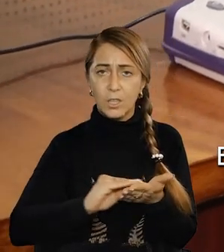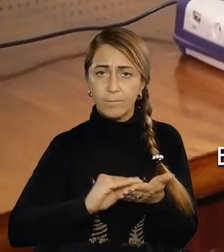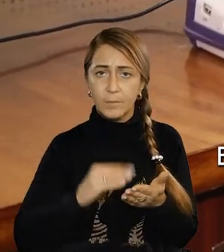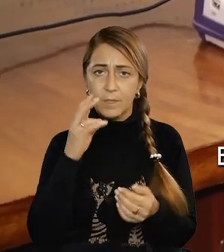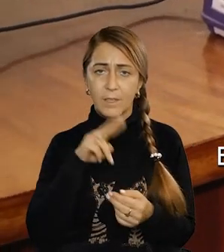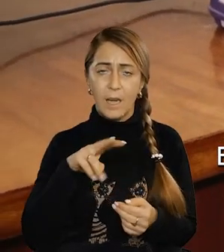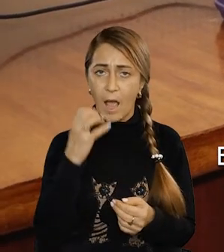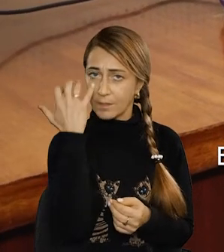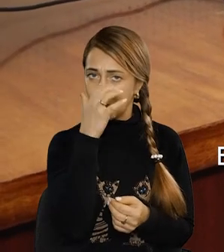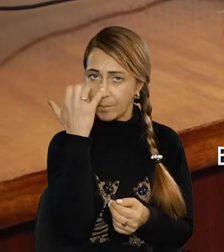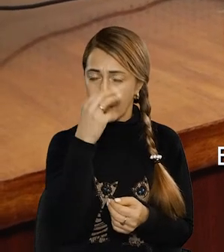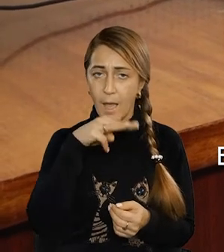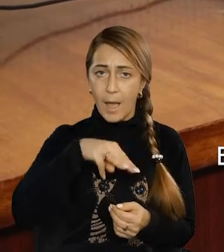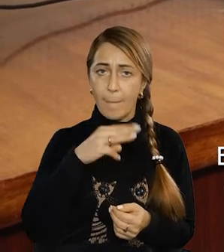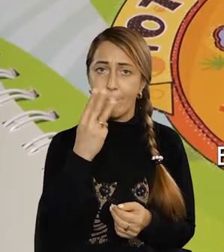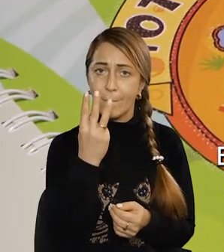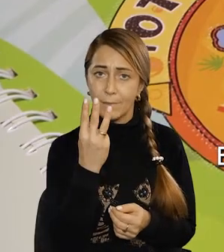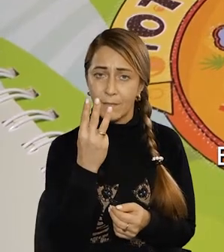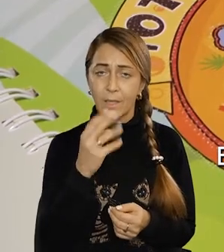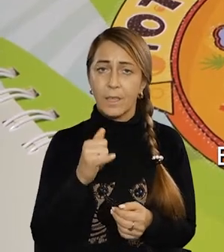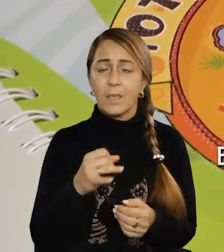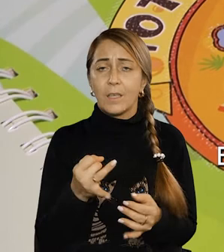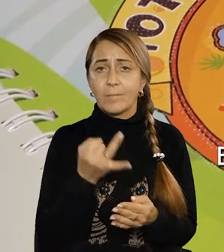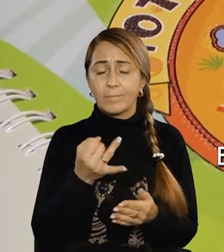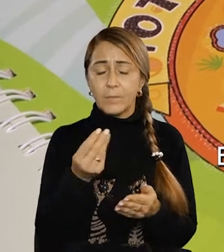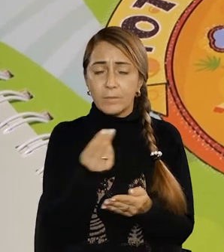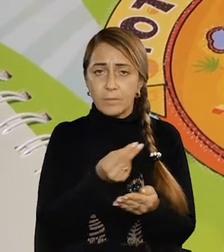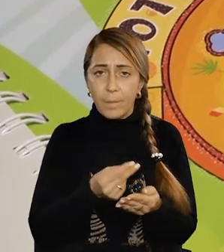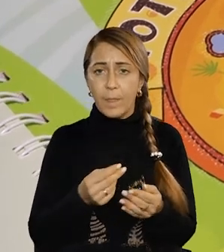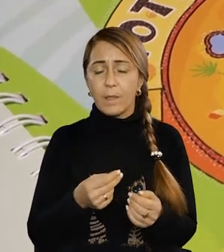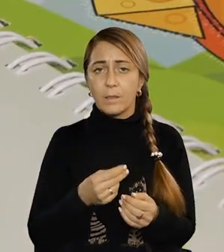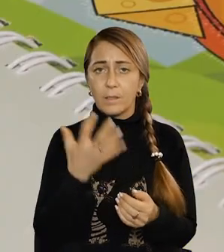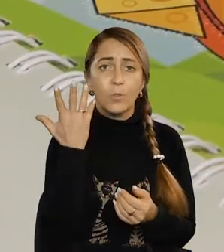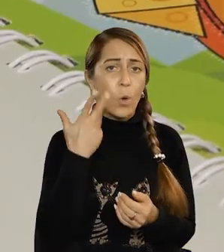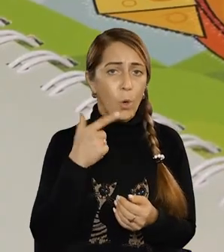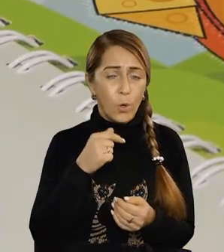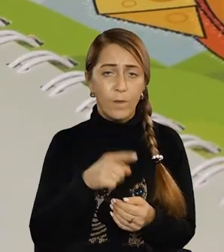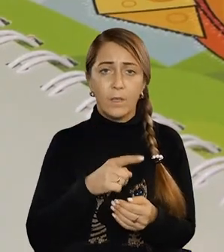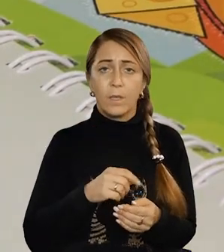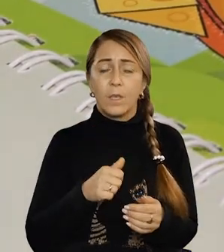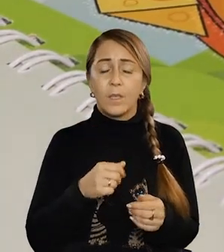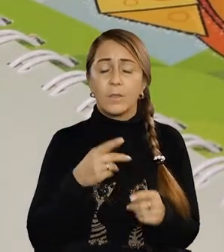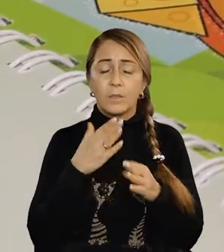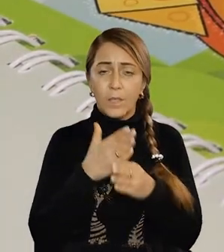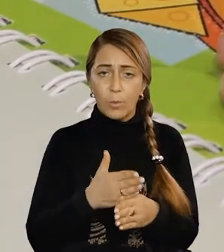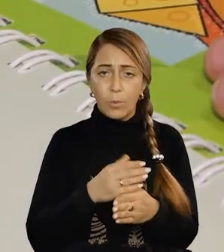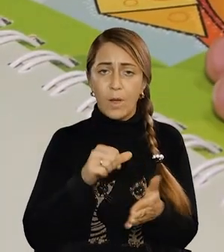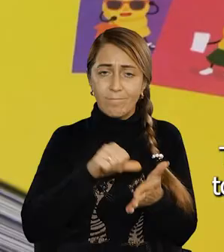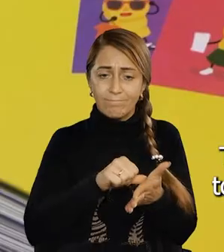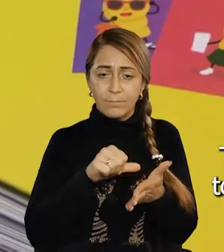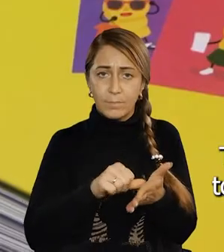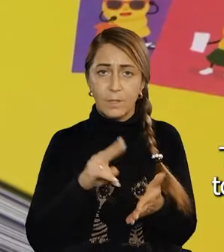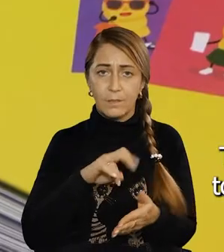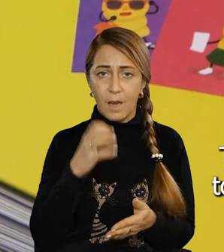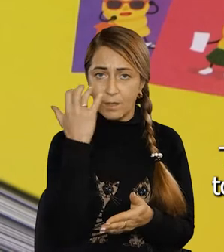Брайля, аудіоформат MP3, Дейзі. Ілюстрації кольорові, тактильні, зроблені за допомогою крапкового тиснення на картоні.